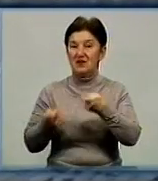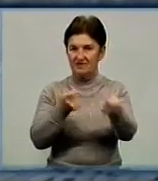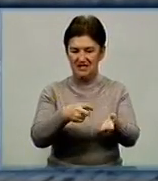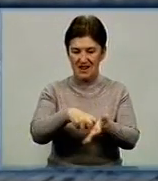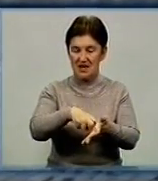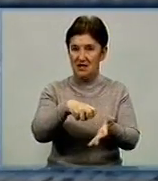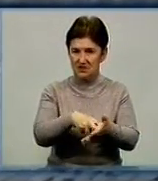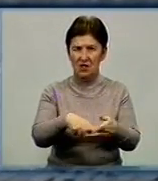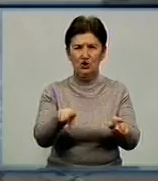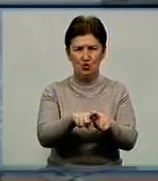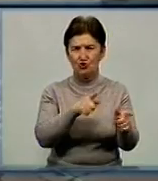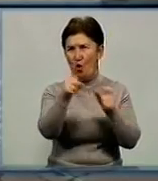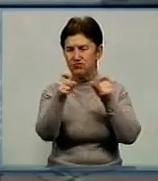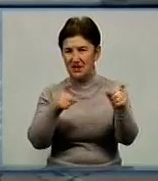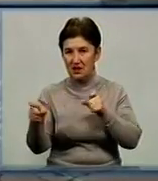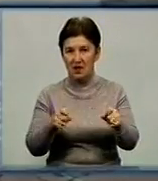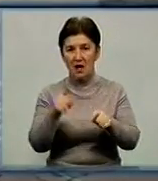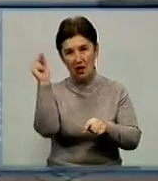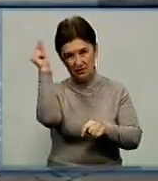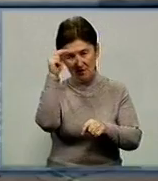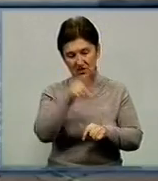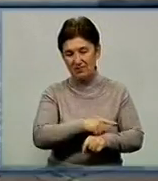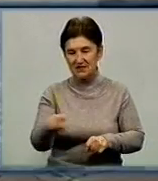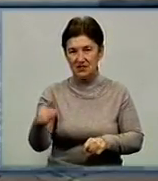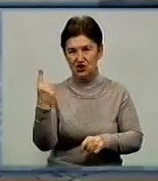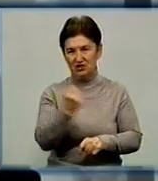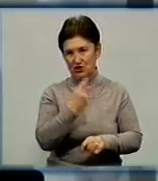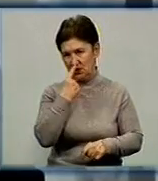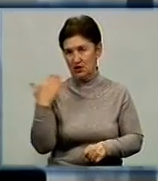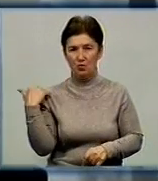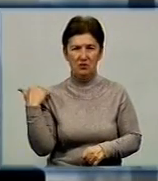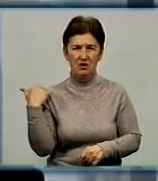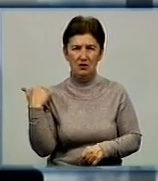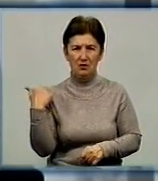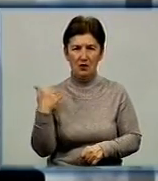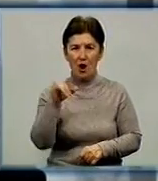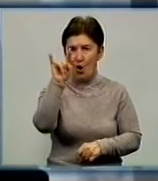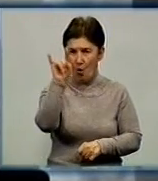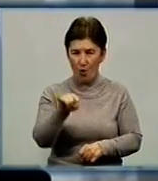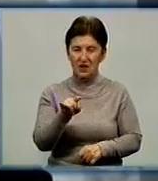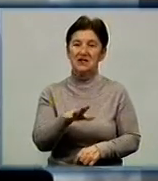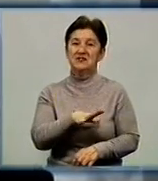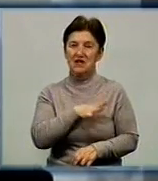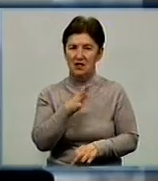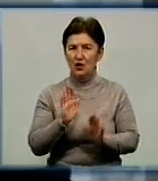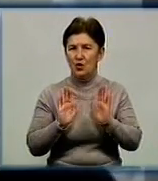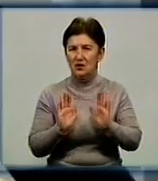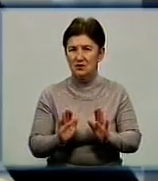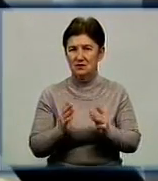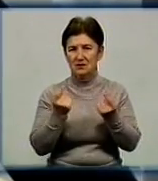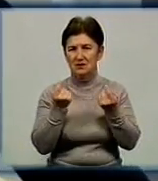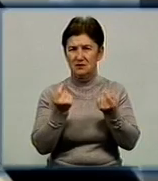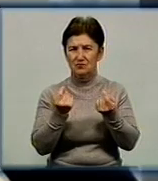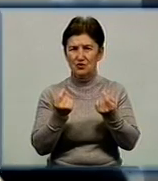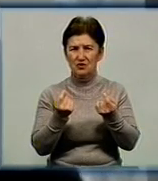теж пережила обстріли. Навчальний процес тут розпочався буквально тиждень тому. Окна стояли, тільки не багато з